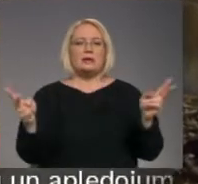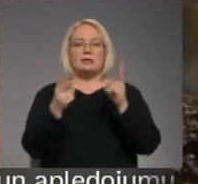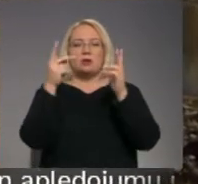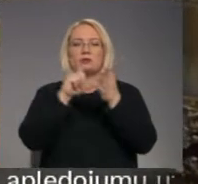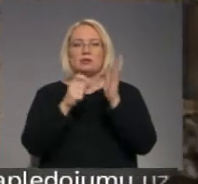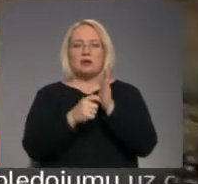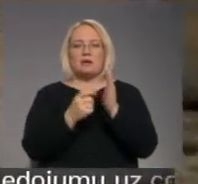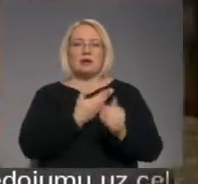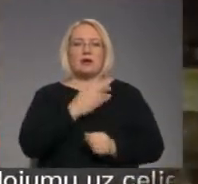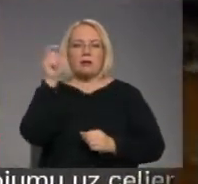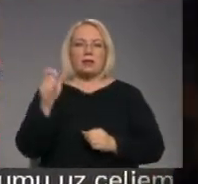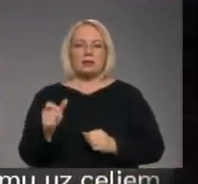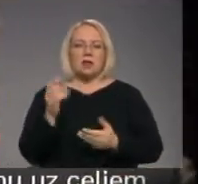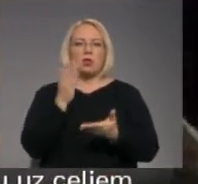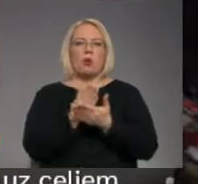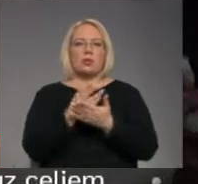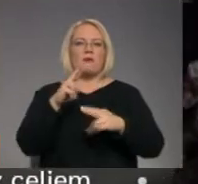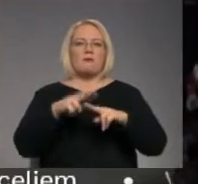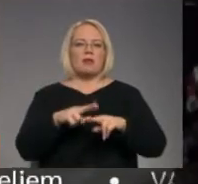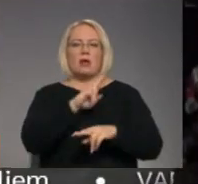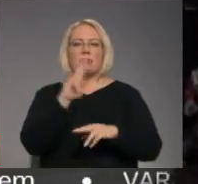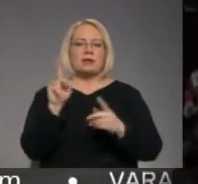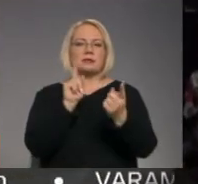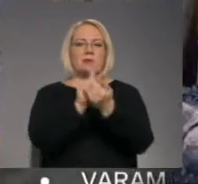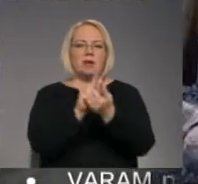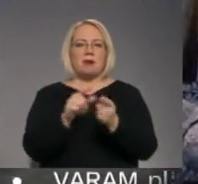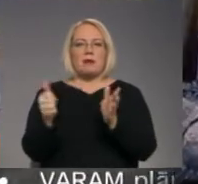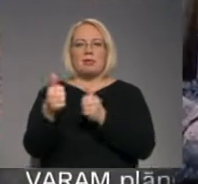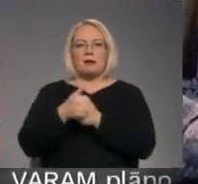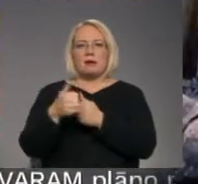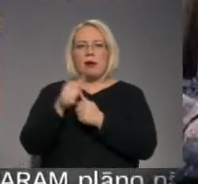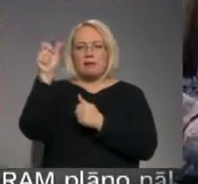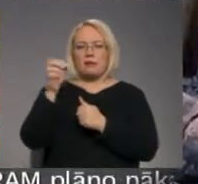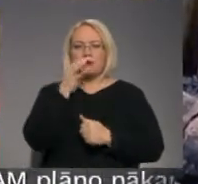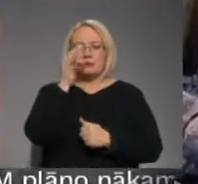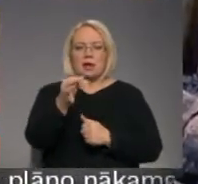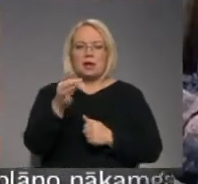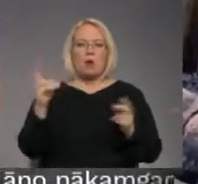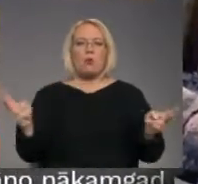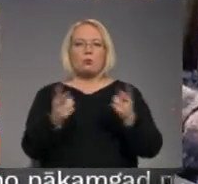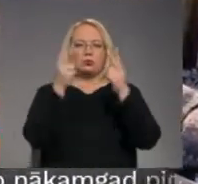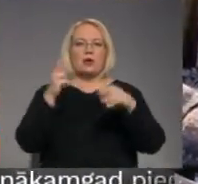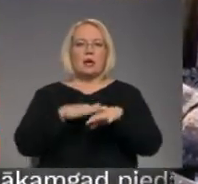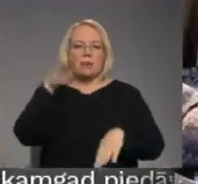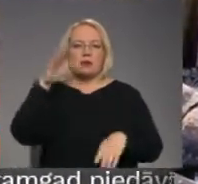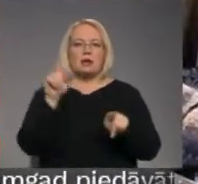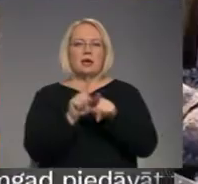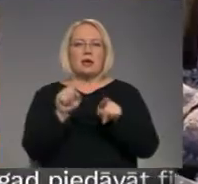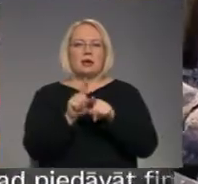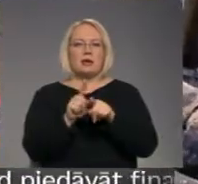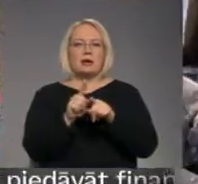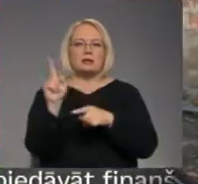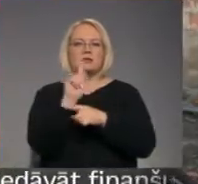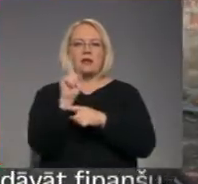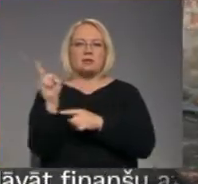Izdegušā dzīvokļiemītnieci notikuma vietā nesastopam, bet pēc skaimiņu teiktā viens no iespējamajiem ugunsgrāka iemesliem esot apgāsts